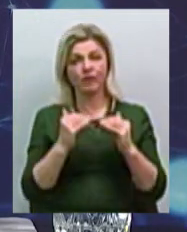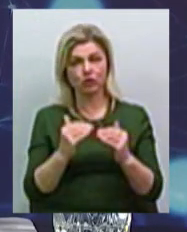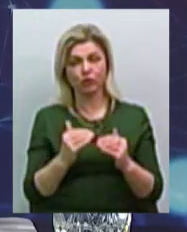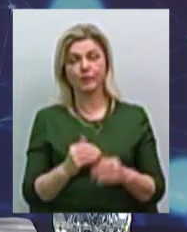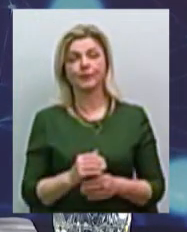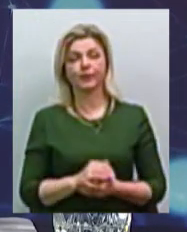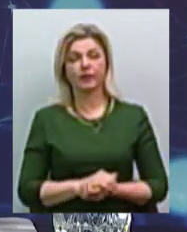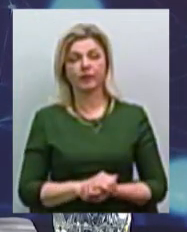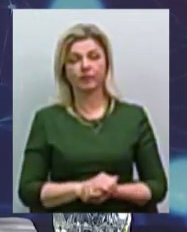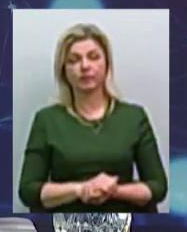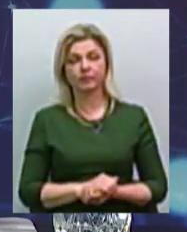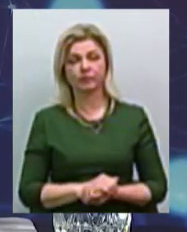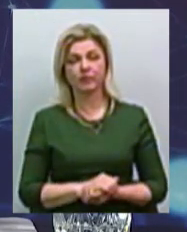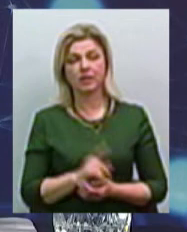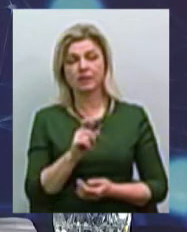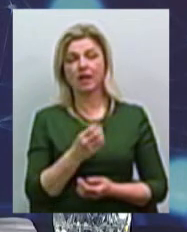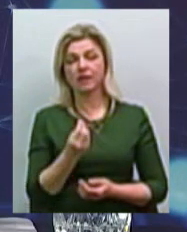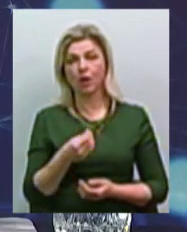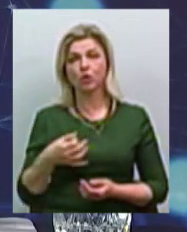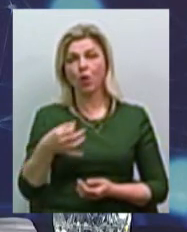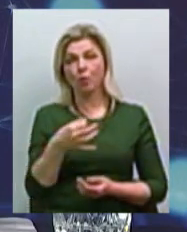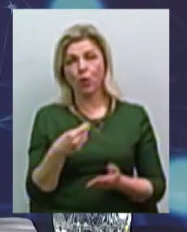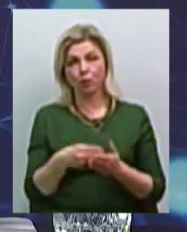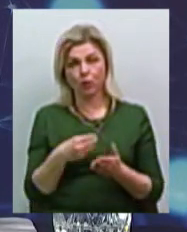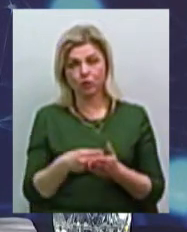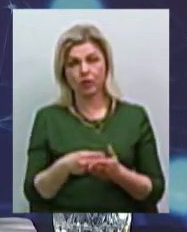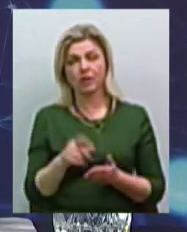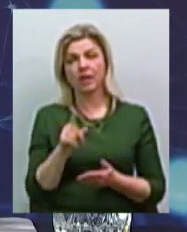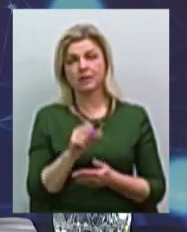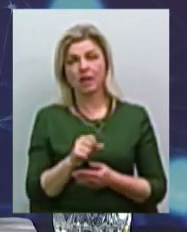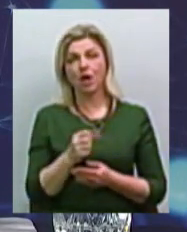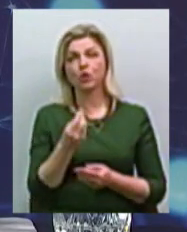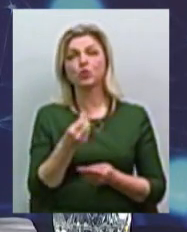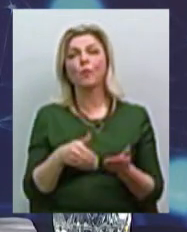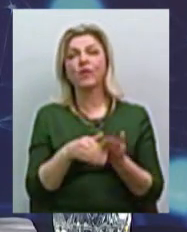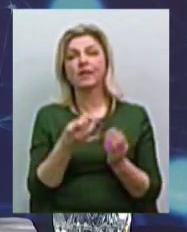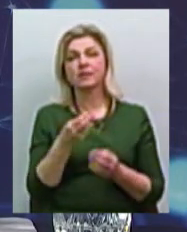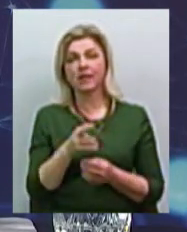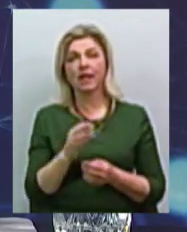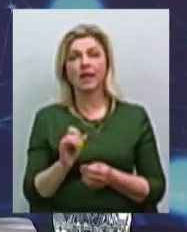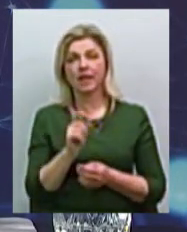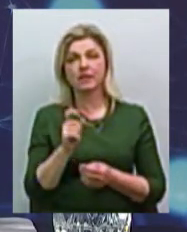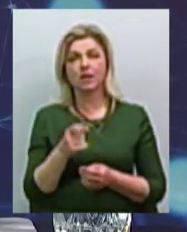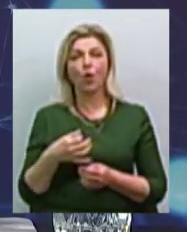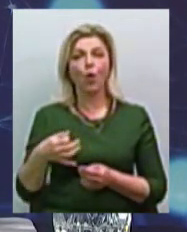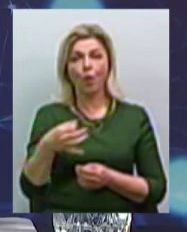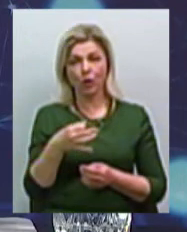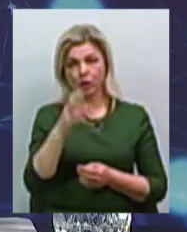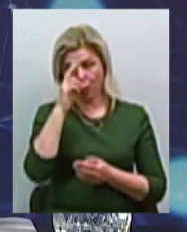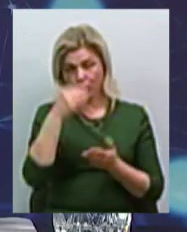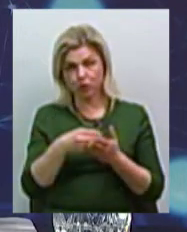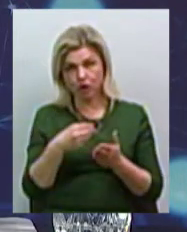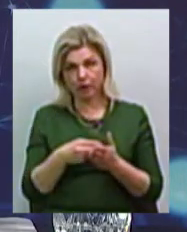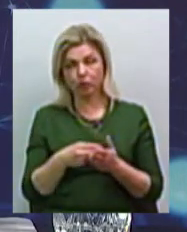Окрім цього, хочу сказати, що за рахунок коштів обласного бюджету, за рахунок субвенції, яка надіється з обласного бюджету місцевим, також передбачені кошти